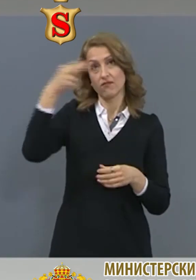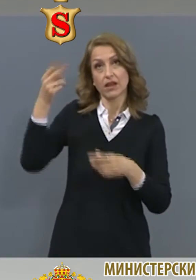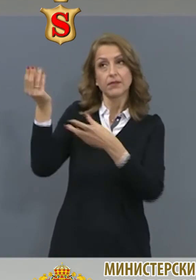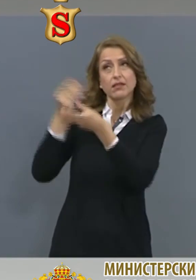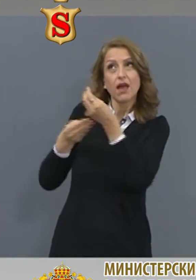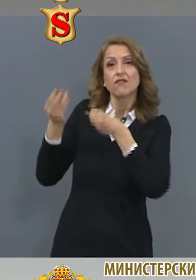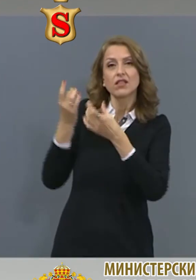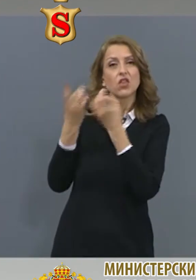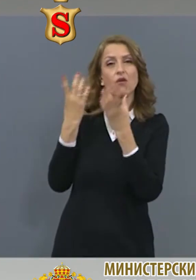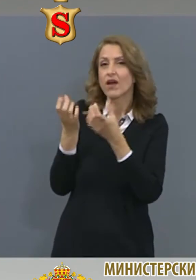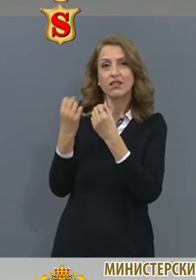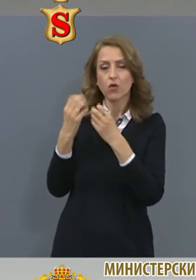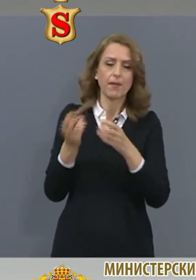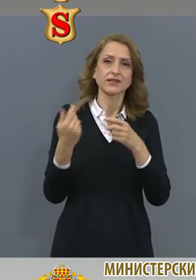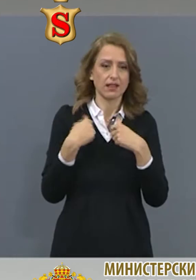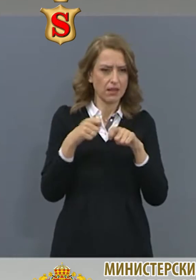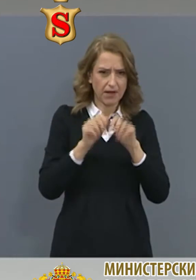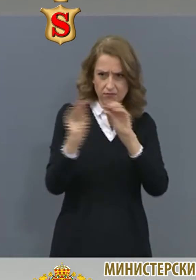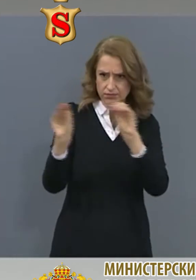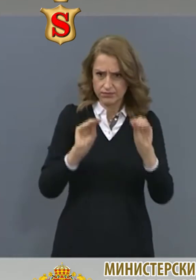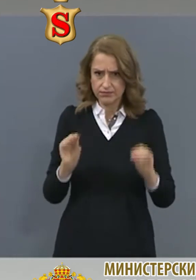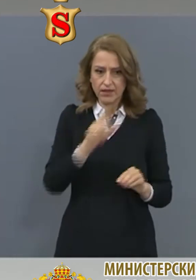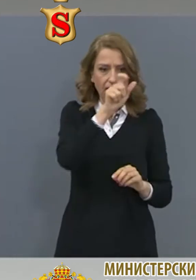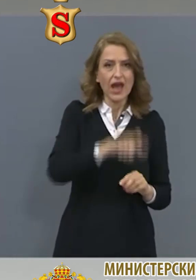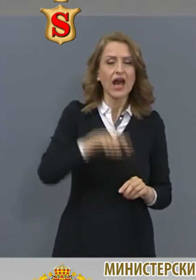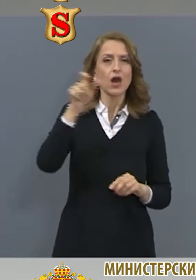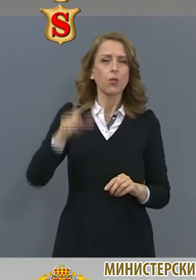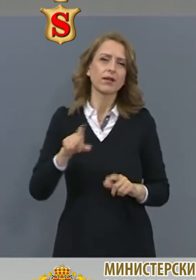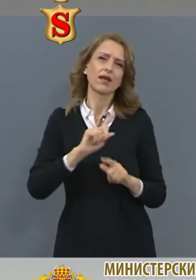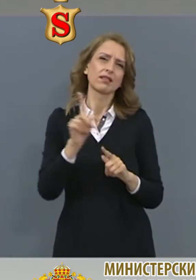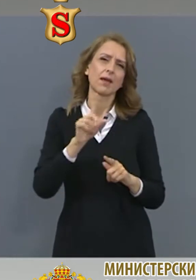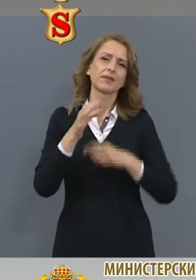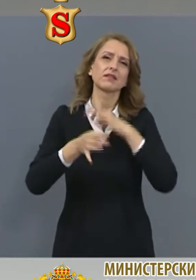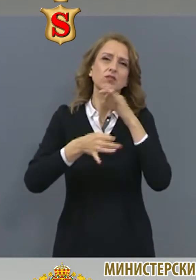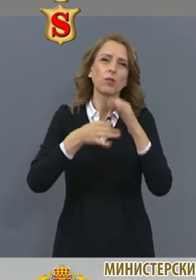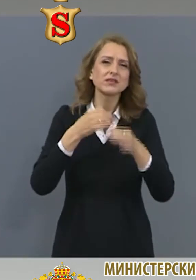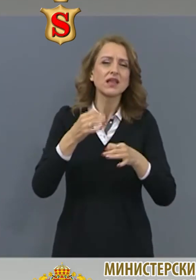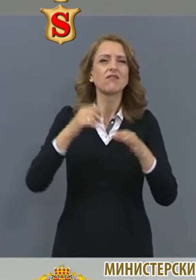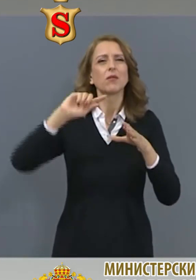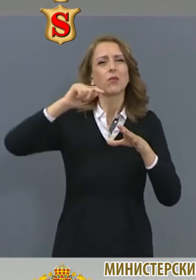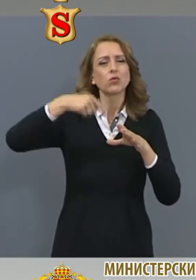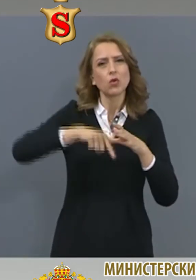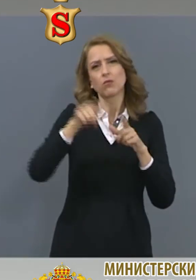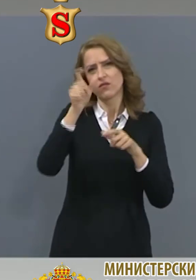е да е разположим правилно в отделните рубрики. Сега няма да ви досаждам с серфиране из